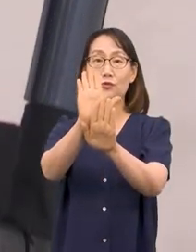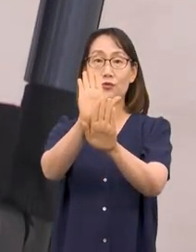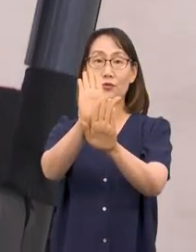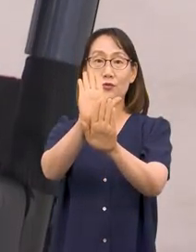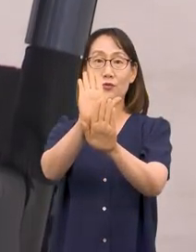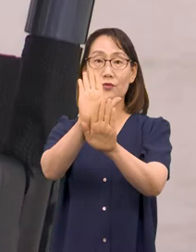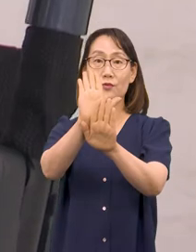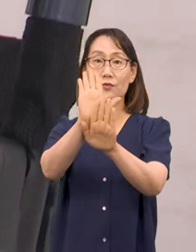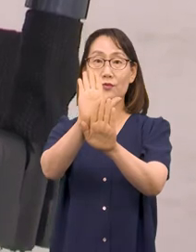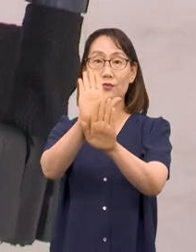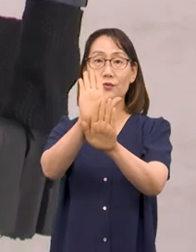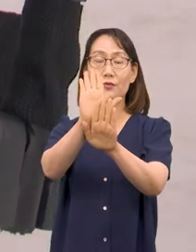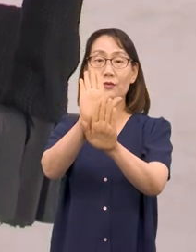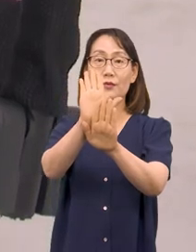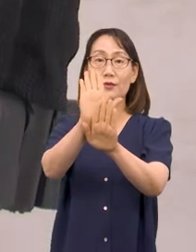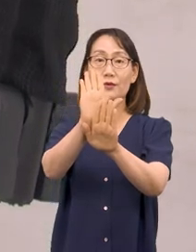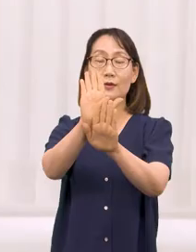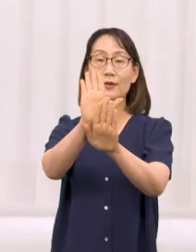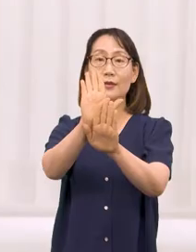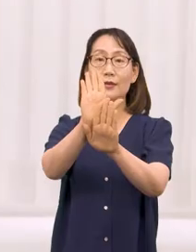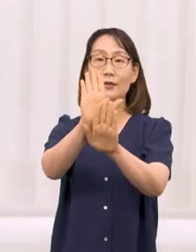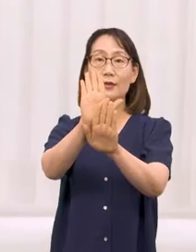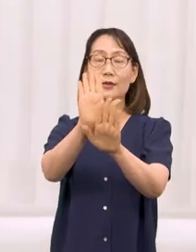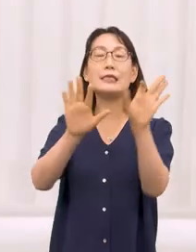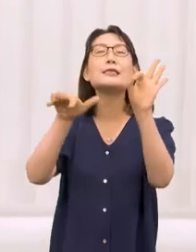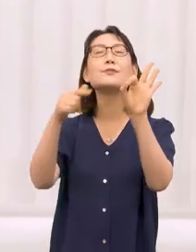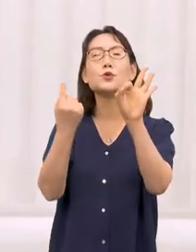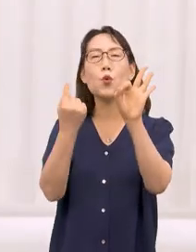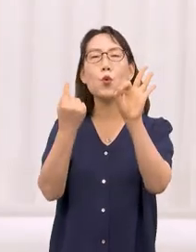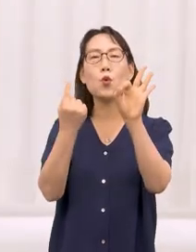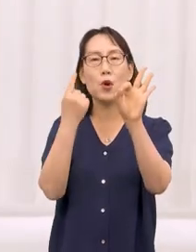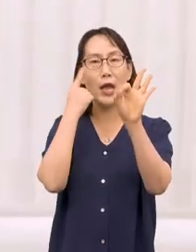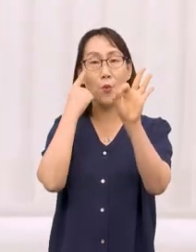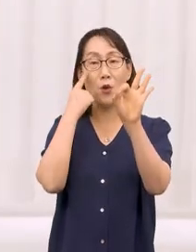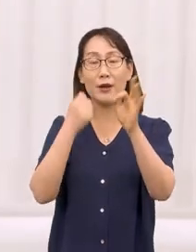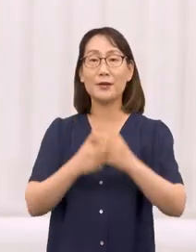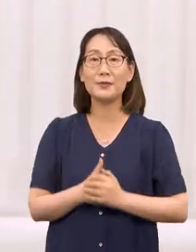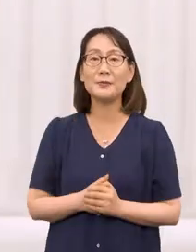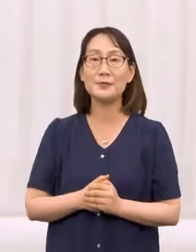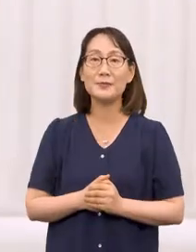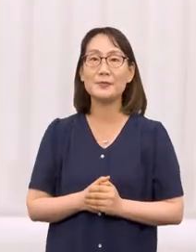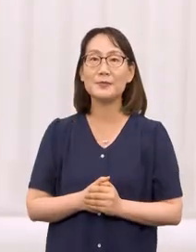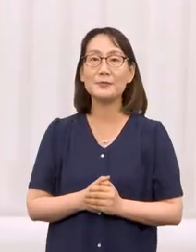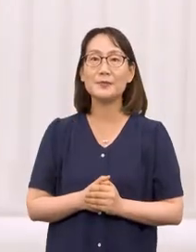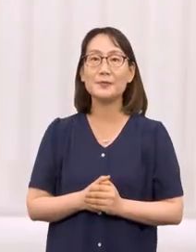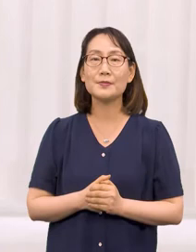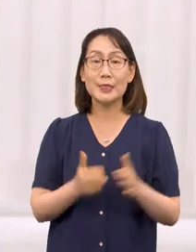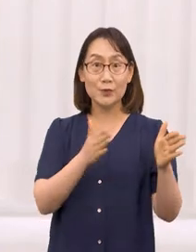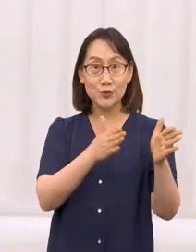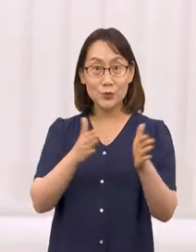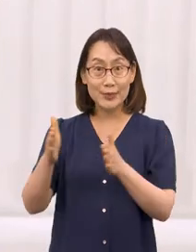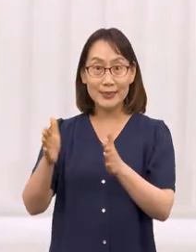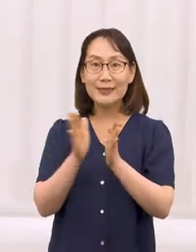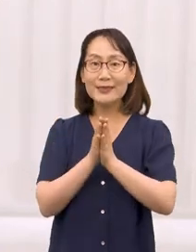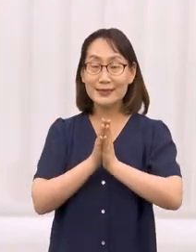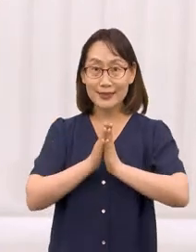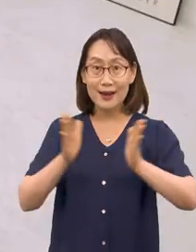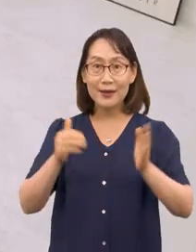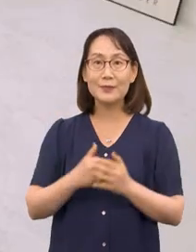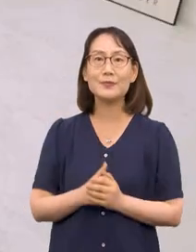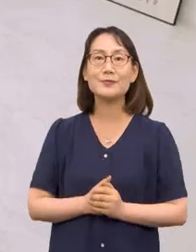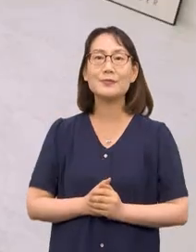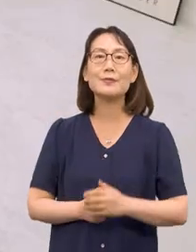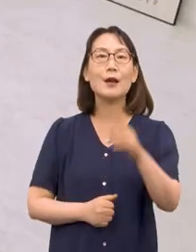당겨주세요. 이 상태로 10초간 운동 진행해 보도록 하겠습니다. 준비 시작!